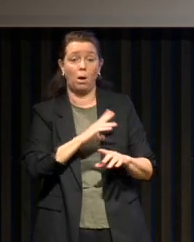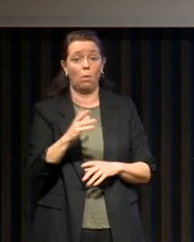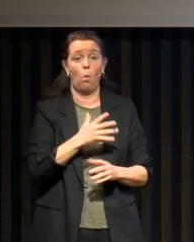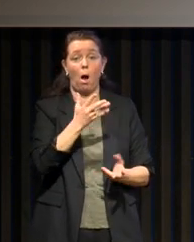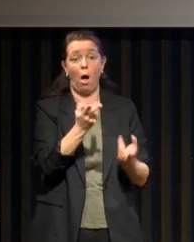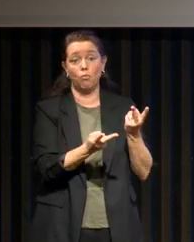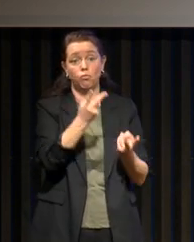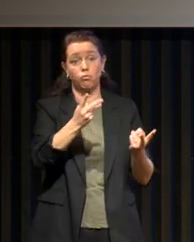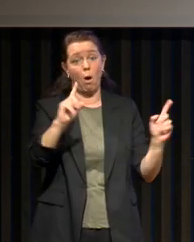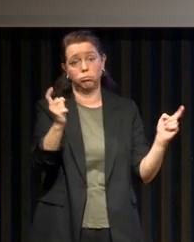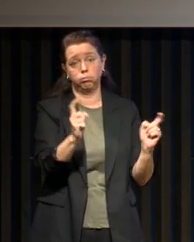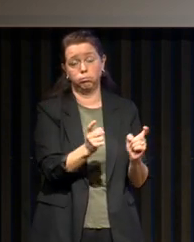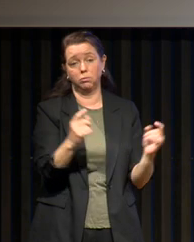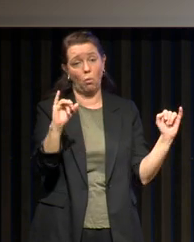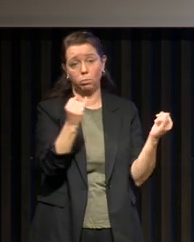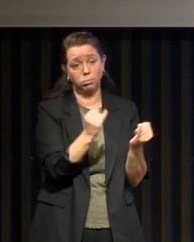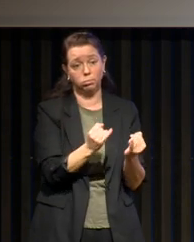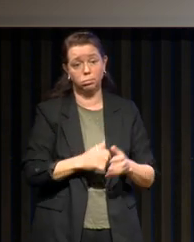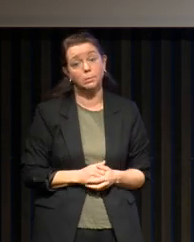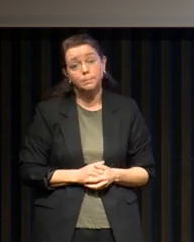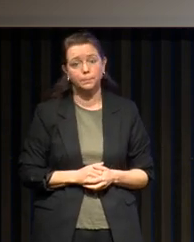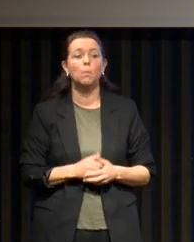qui peuvent être utilisées pour perdre du poids.